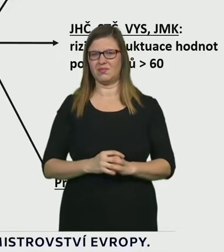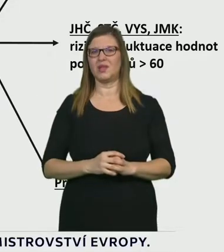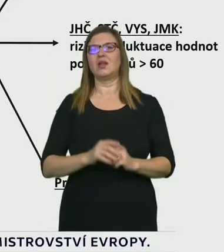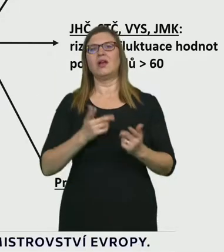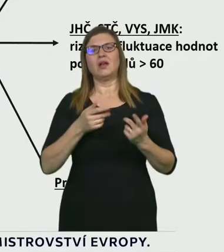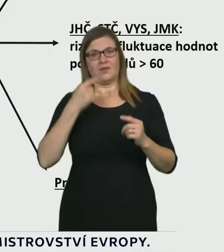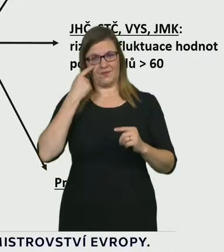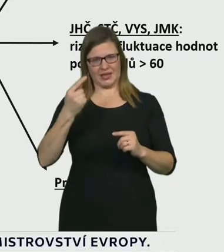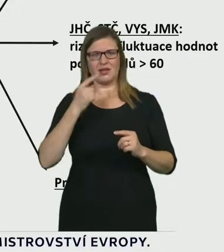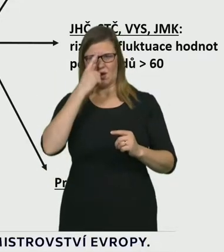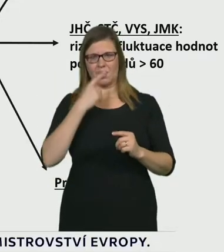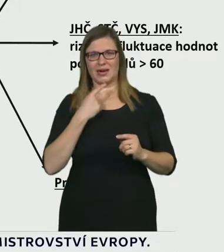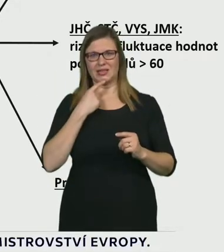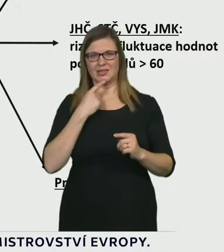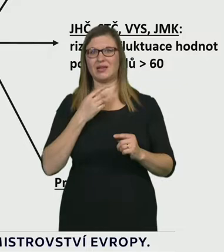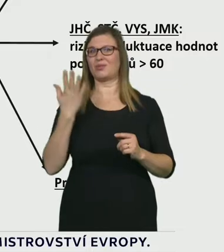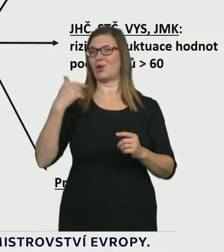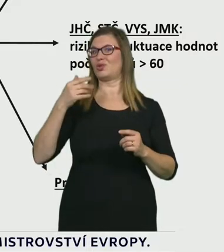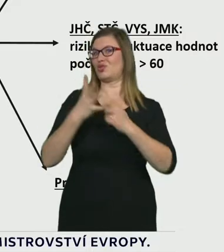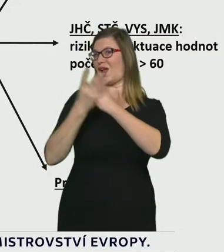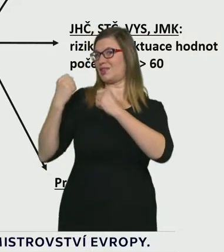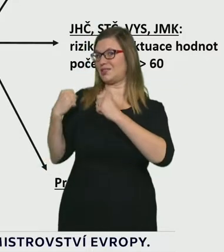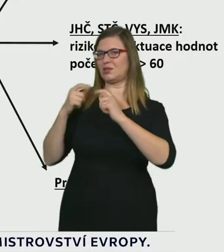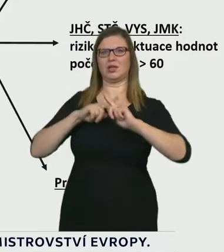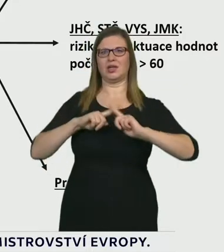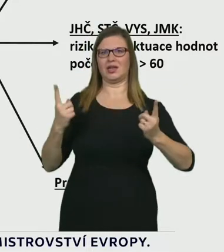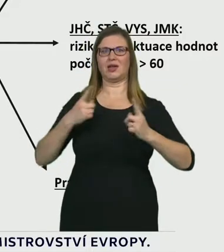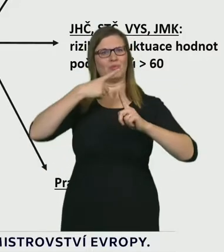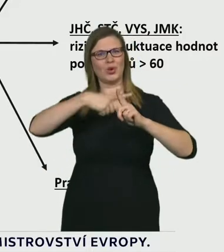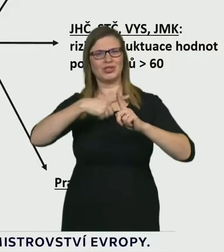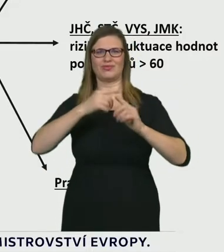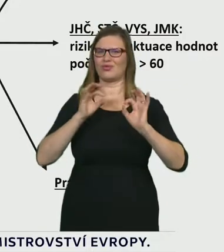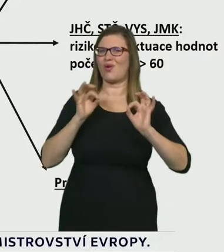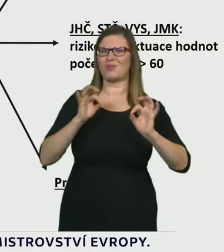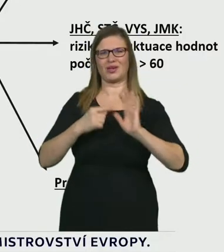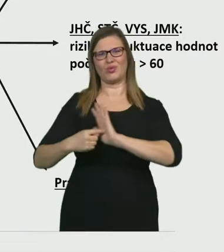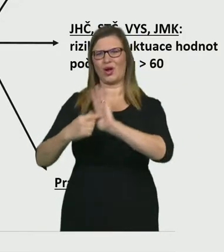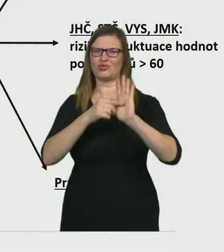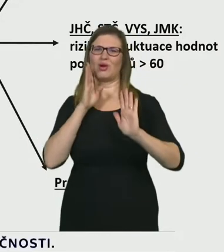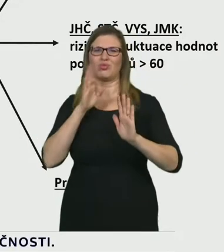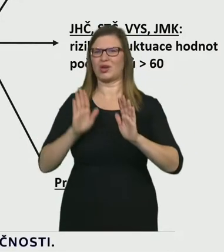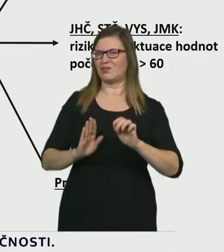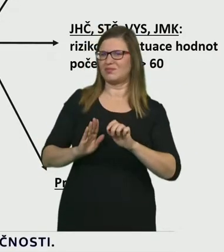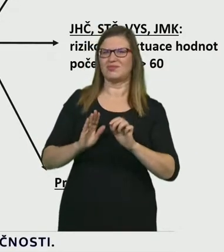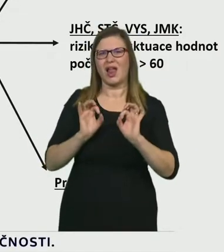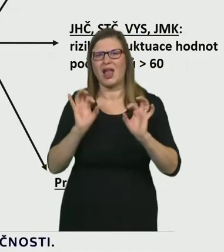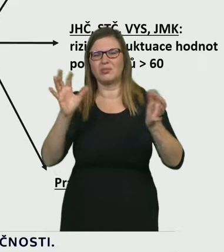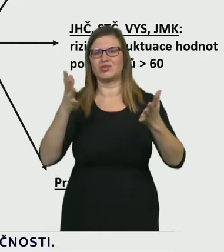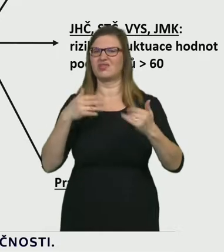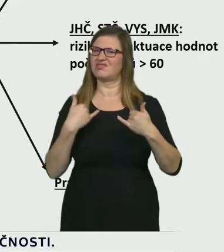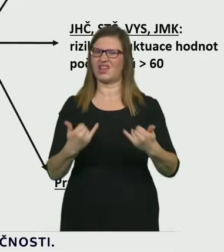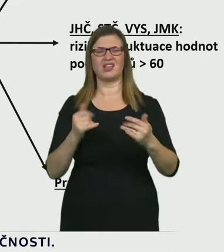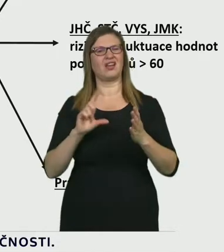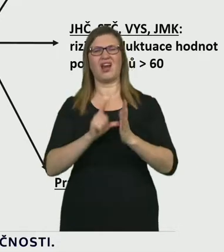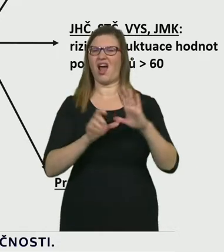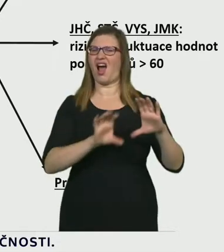rozdílný proti obrázku, který tady byl třeba před 14 dny nebo i třemi týdny. V tuto chvíli pouze Praha a Plzeňský